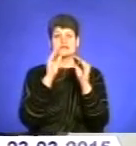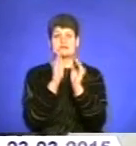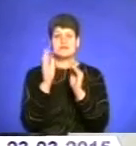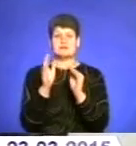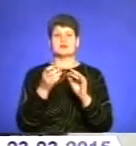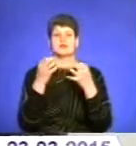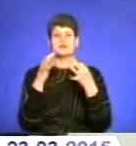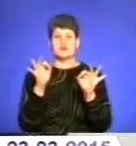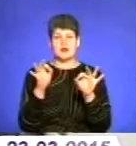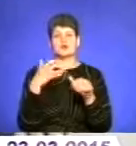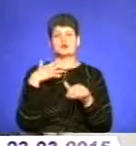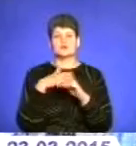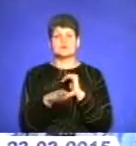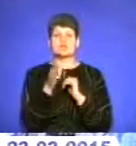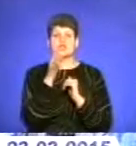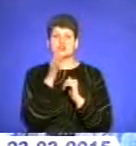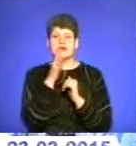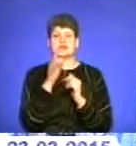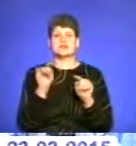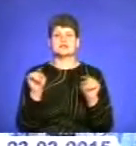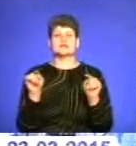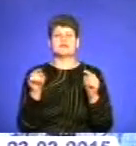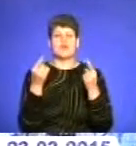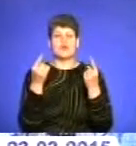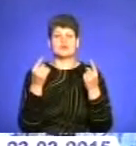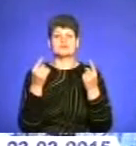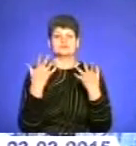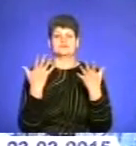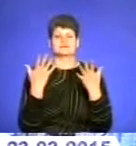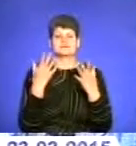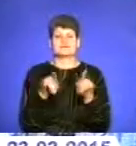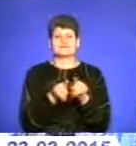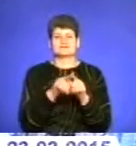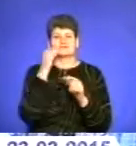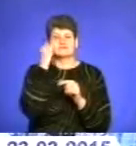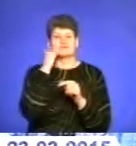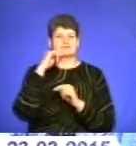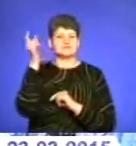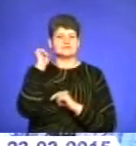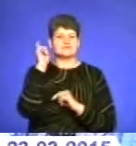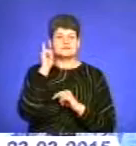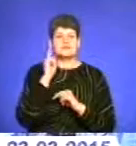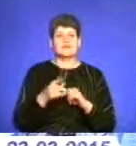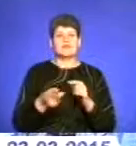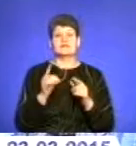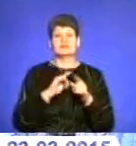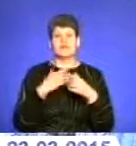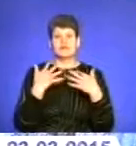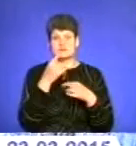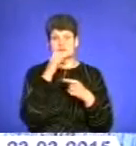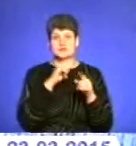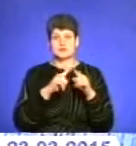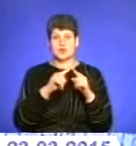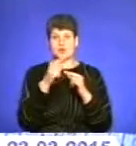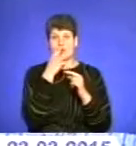дозволяє орієнтуватися в часі, а й створює неповторну атмосферу старовини. Вже незабаром на куполах та бічній від